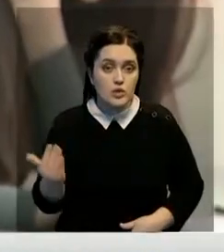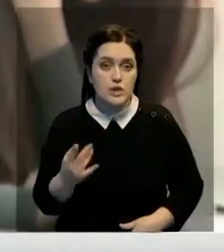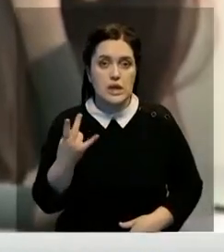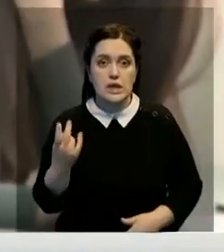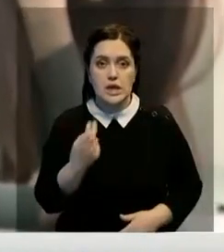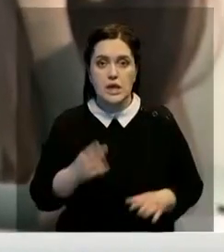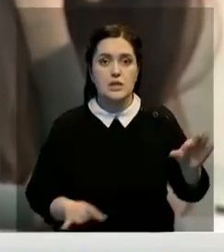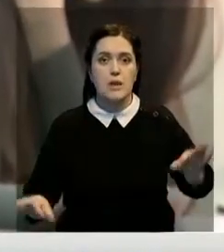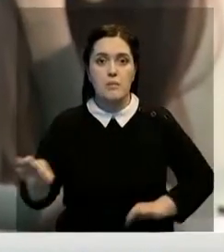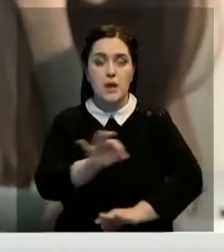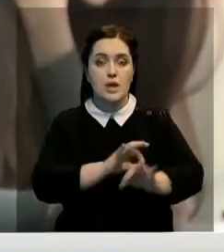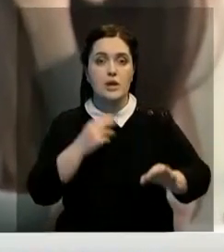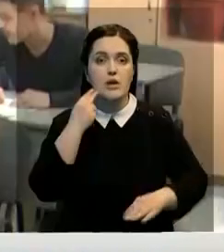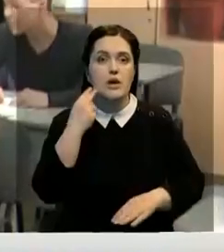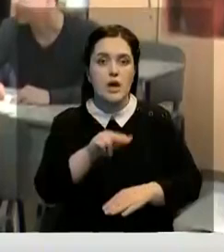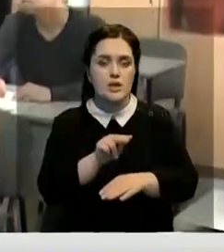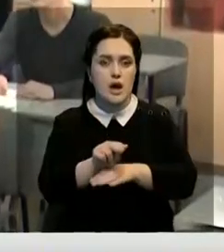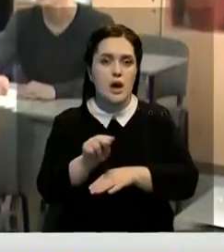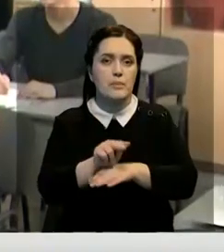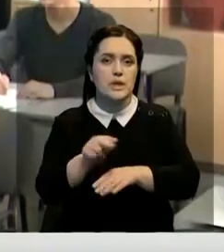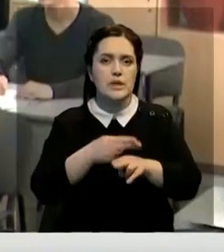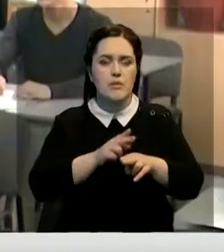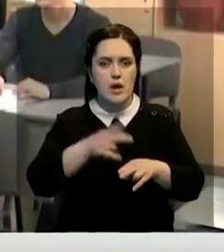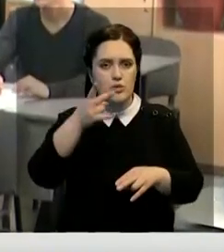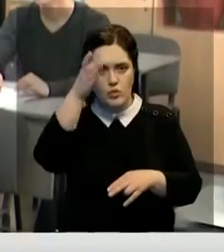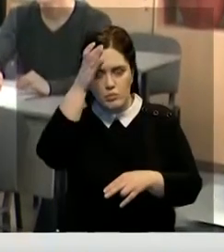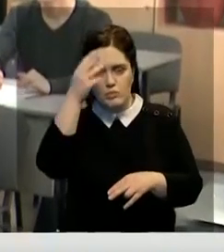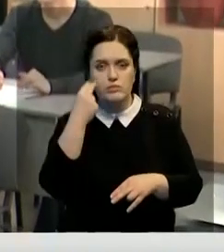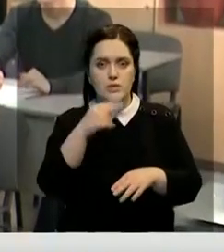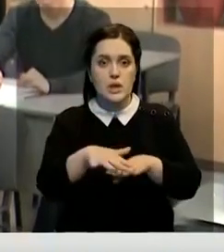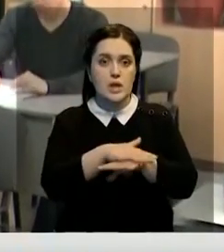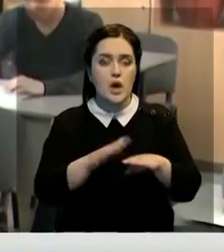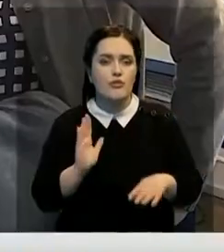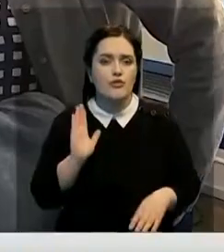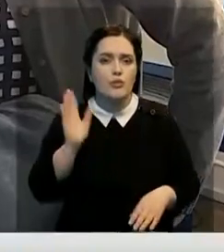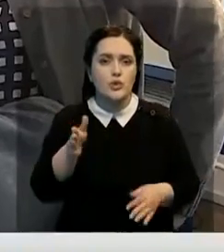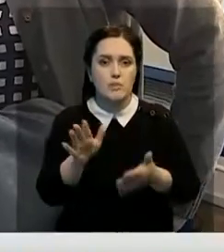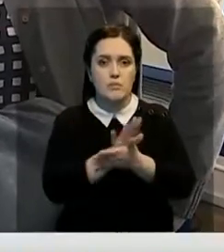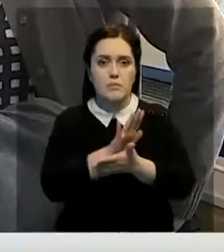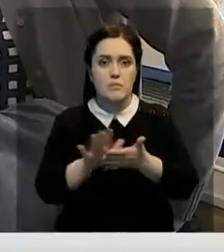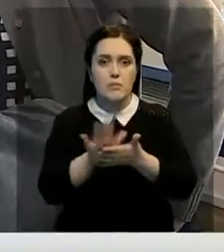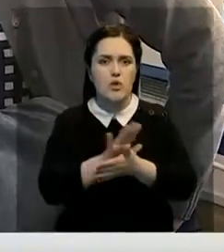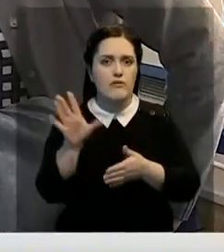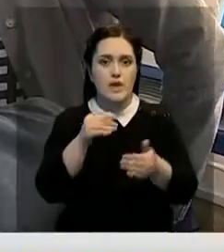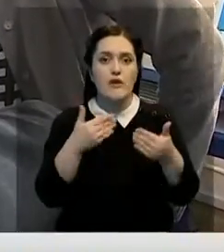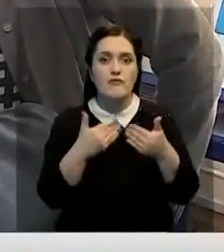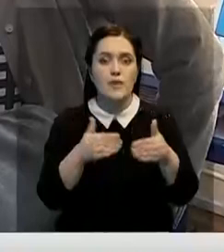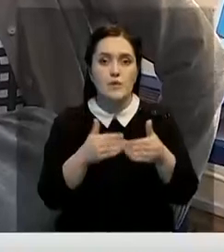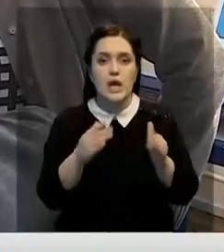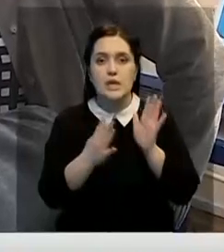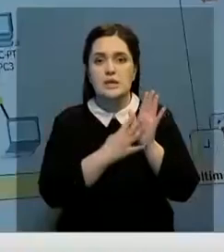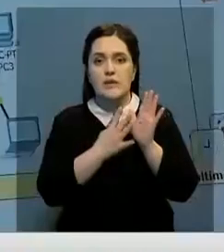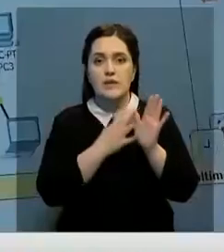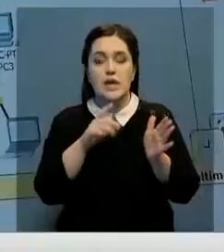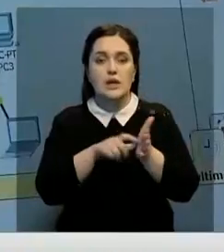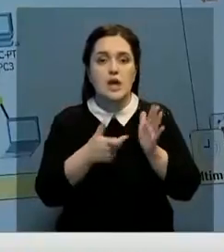нацпроекта «Качественное образование. Образованная нация» В будущем в колледжах бесплатно учиться смогут все выпускники девятых